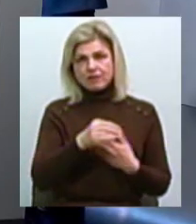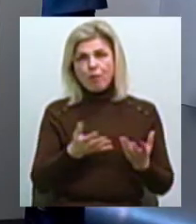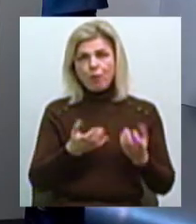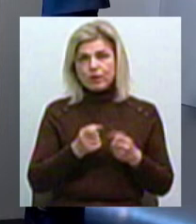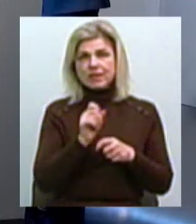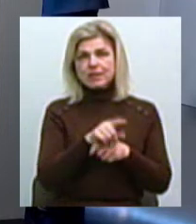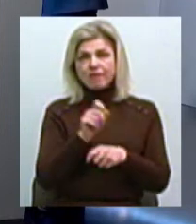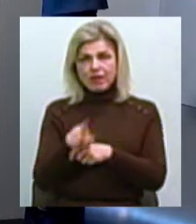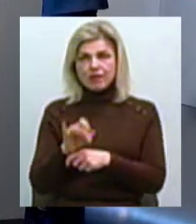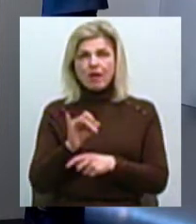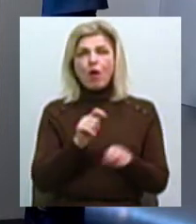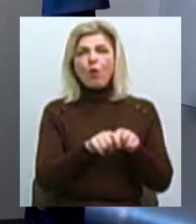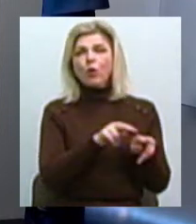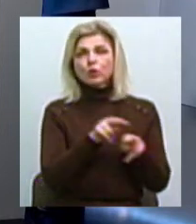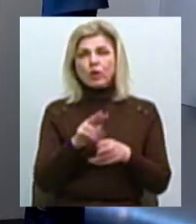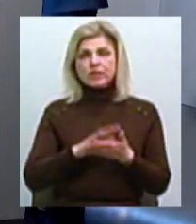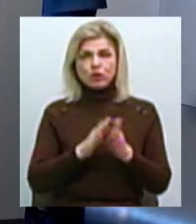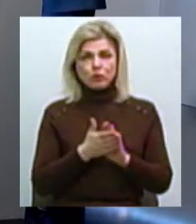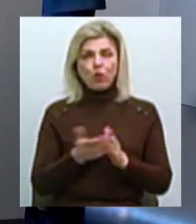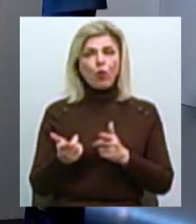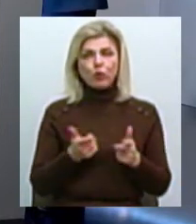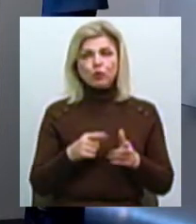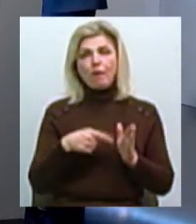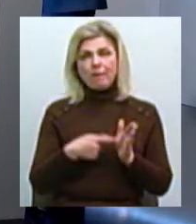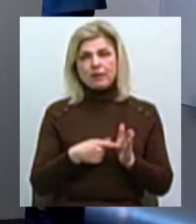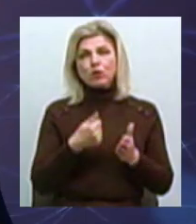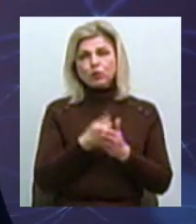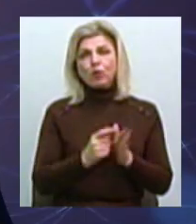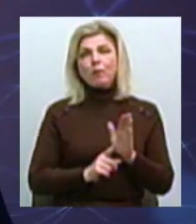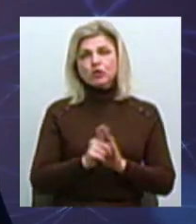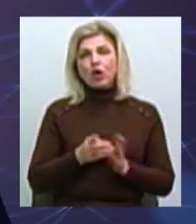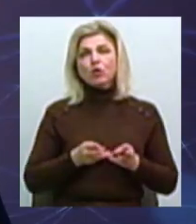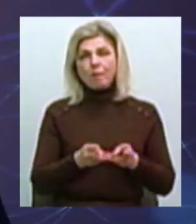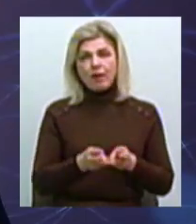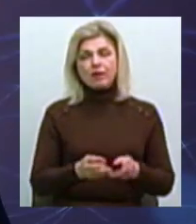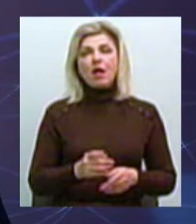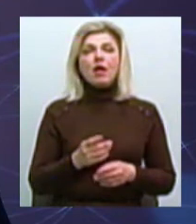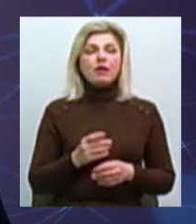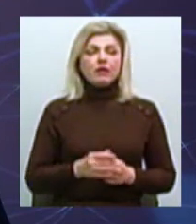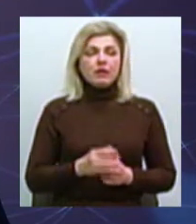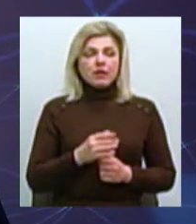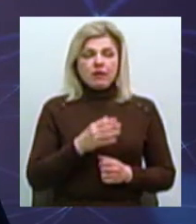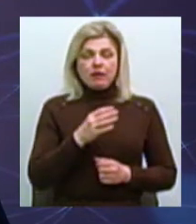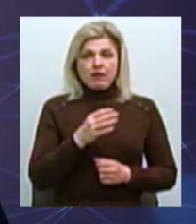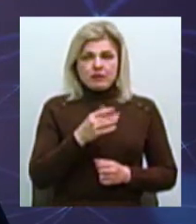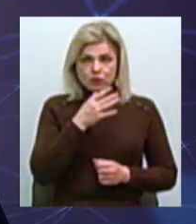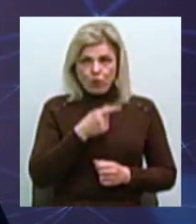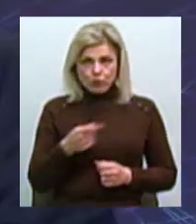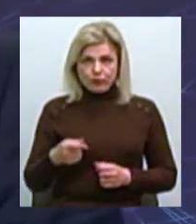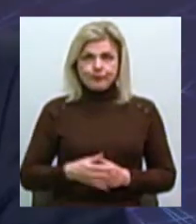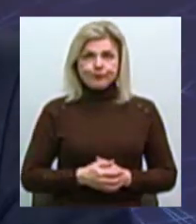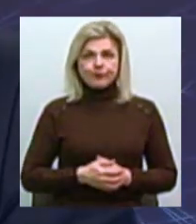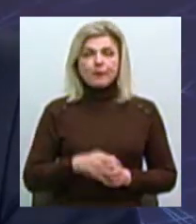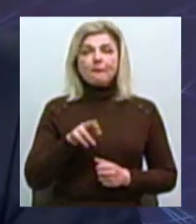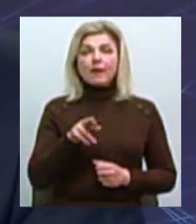всі, як би контролюють ситуацію, готують місто до початку опалювального сезону Більш того, у п